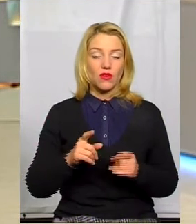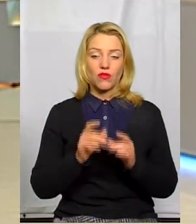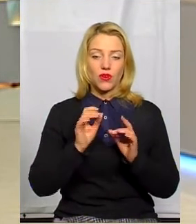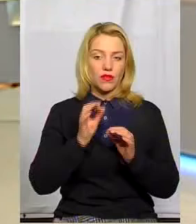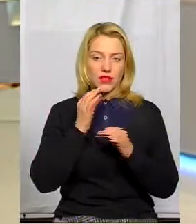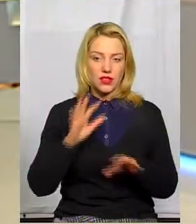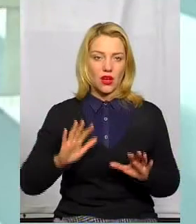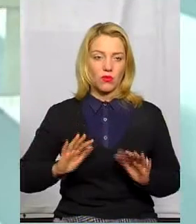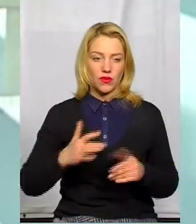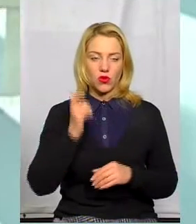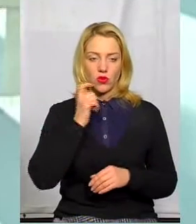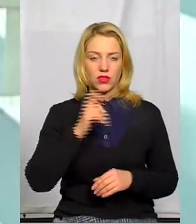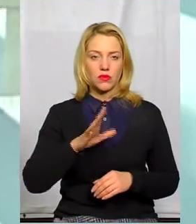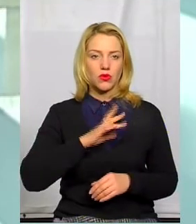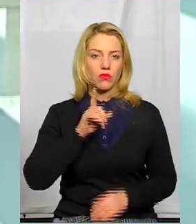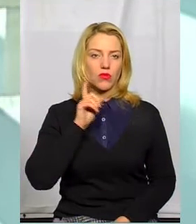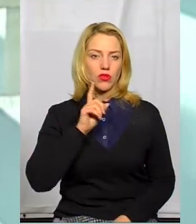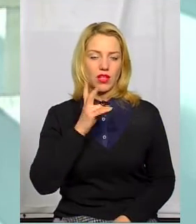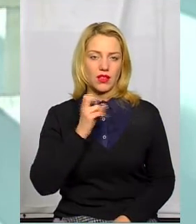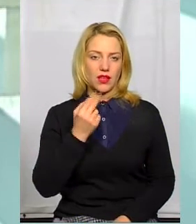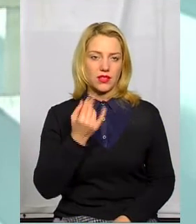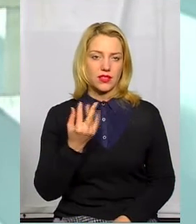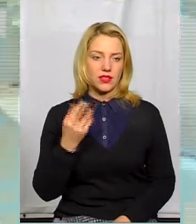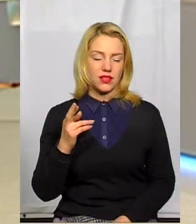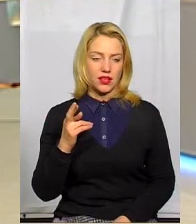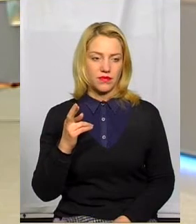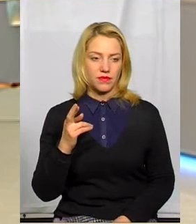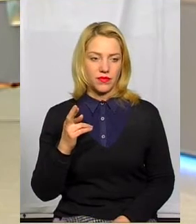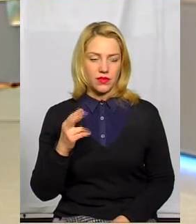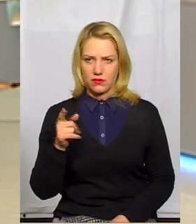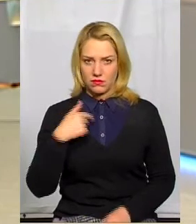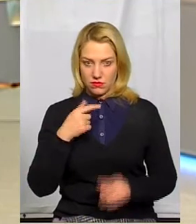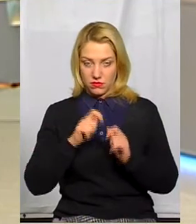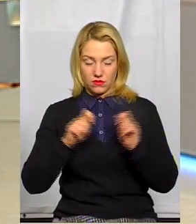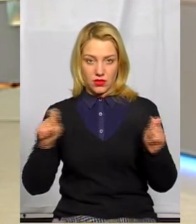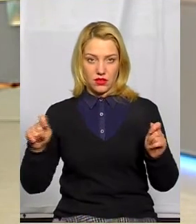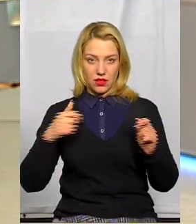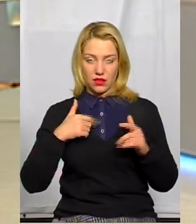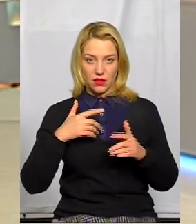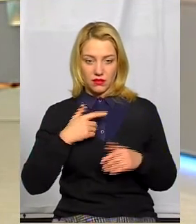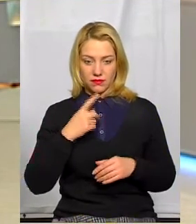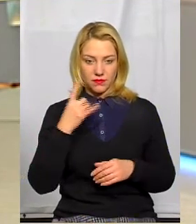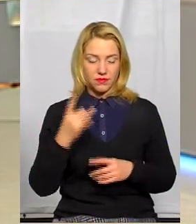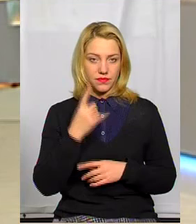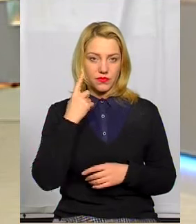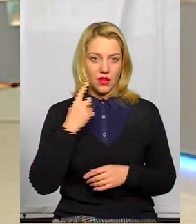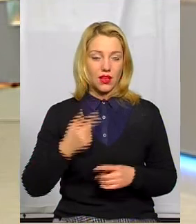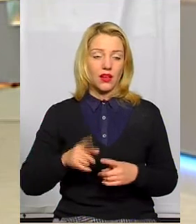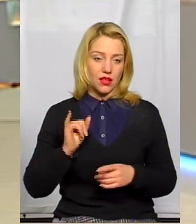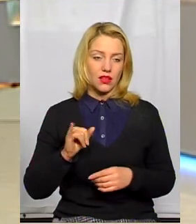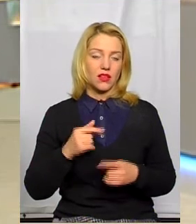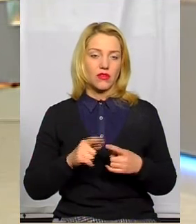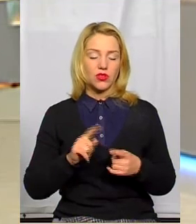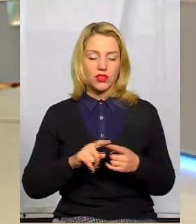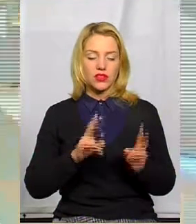випадку українці були дуже молодою нацією. Це ви для протягом відкриття зараз робили. Так, так, так. І, на жаль, тільки